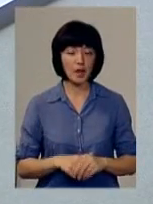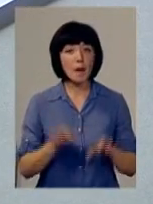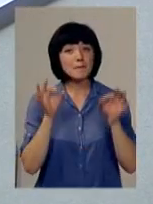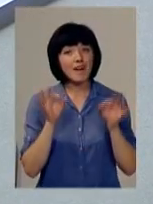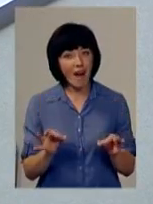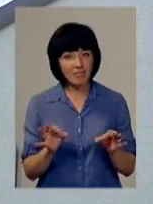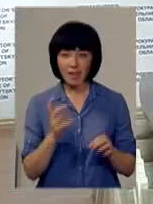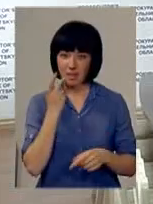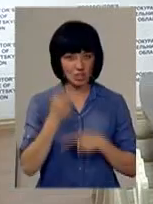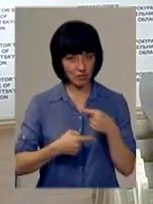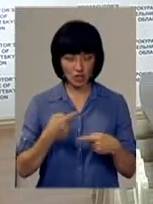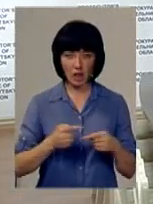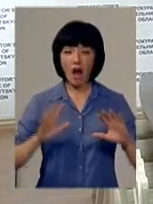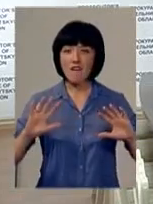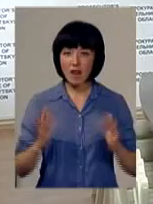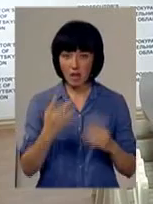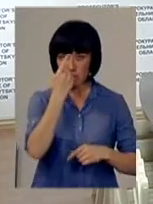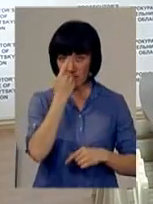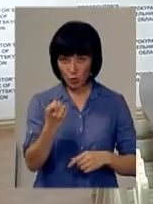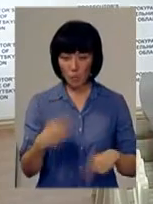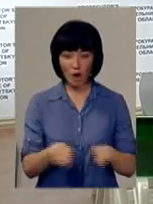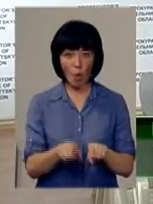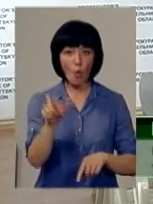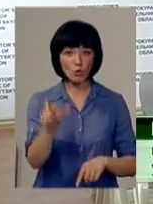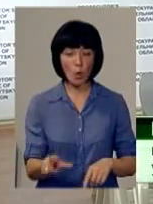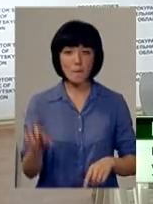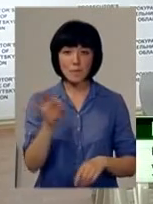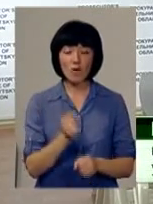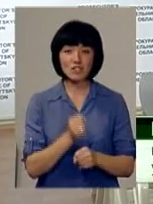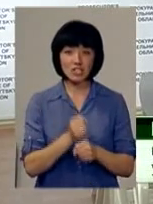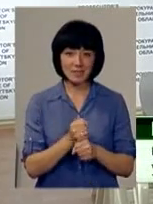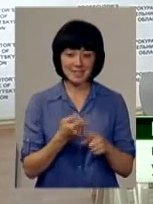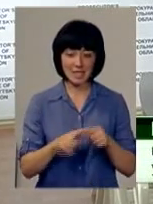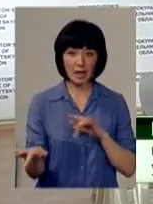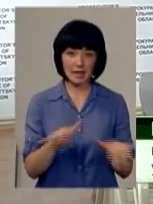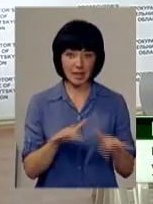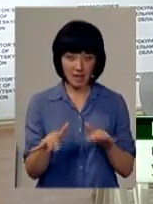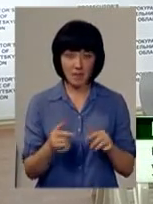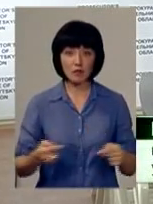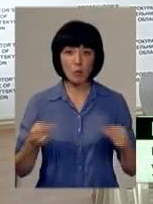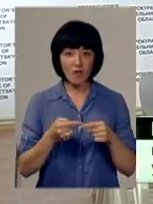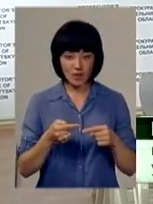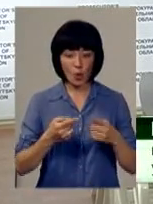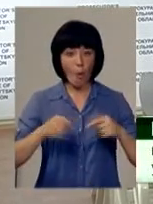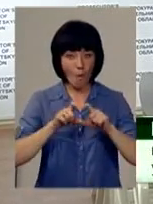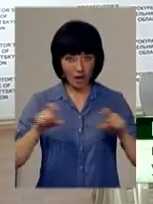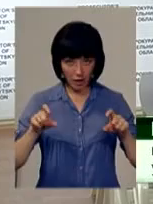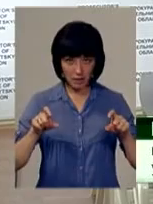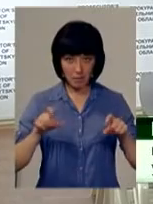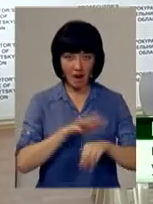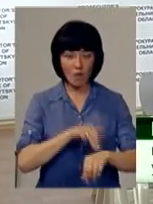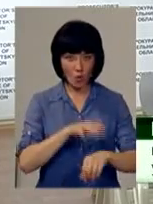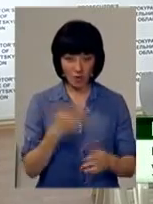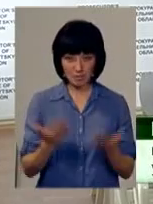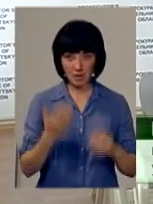Щоправда, не завжди. В разі повідомлення такої особи при вчиненні вказаних дій відповідні компетентні органи в